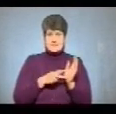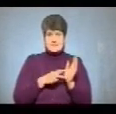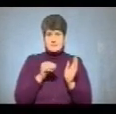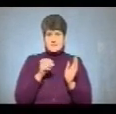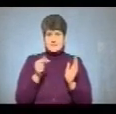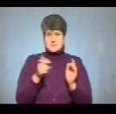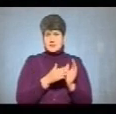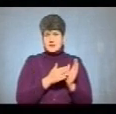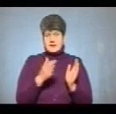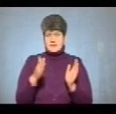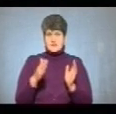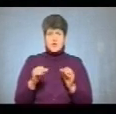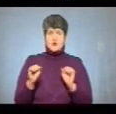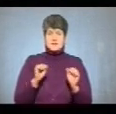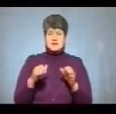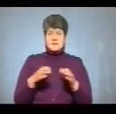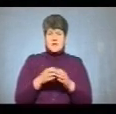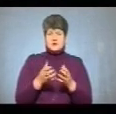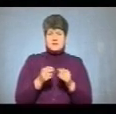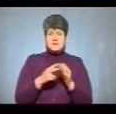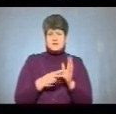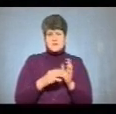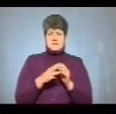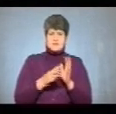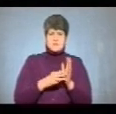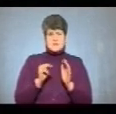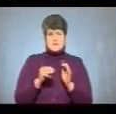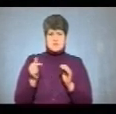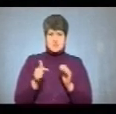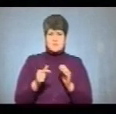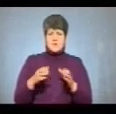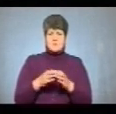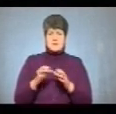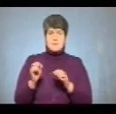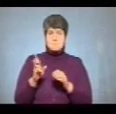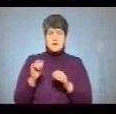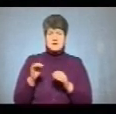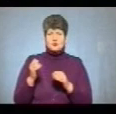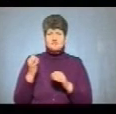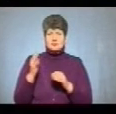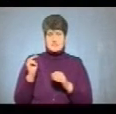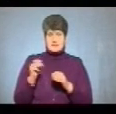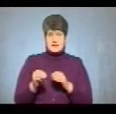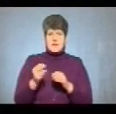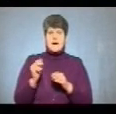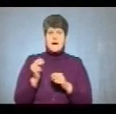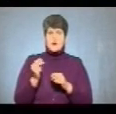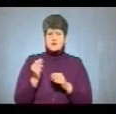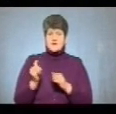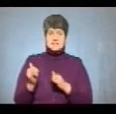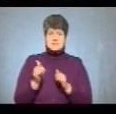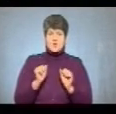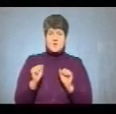тисяч гривень, командир бригади отримував 17-18 тисяч гривень, командир батальйону – 14 тисяч, а грошове забезпечення